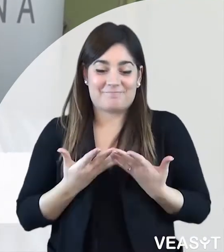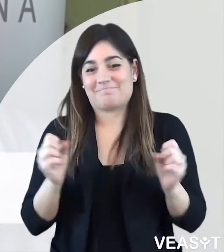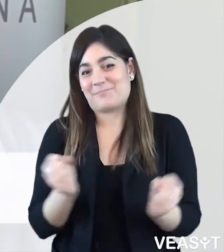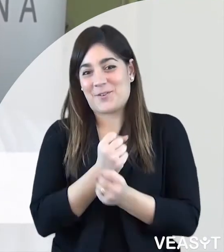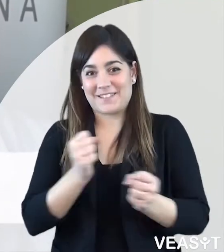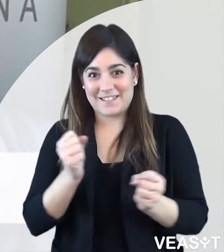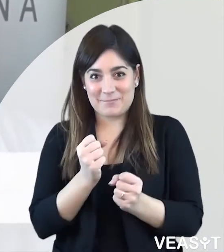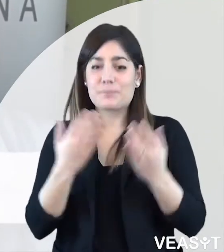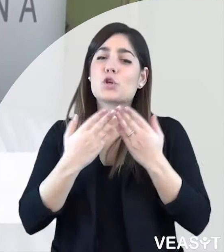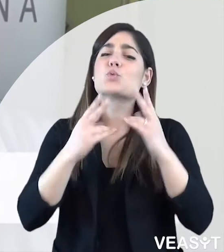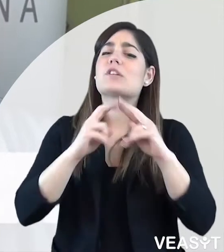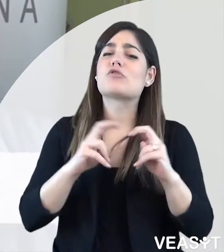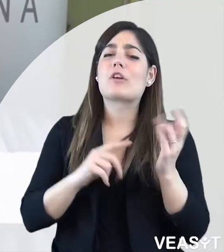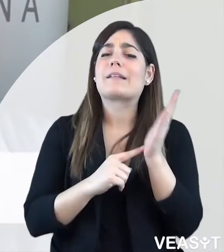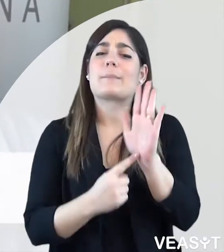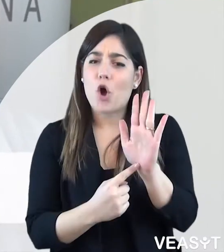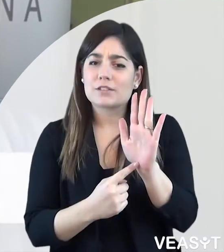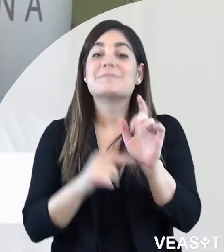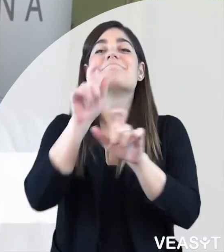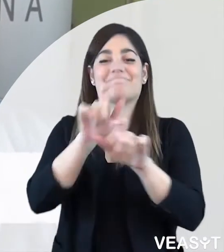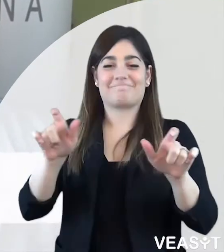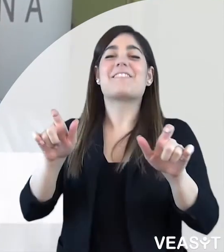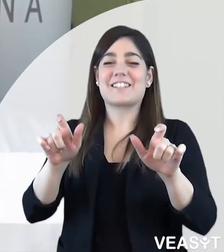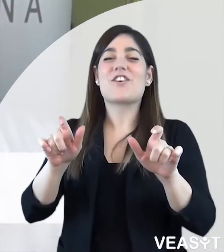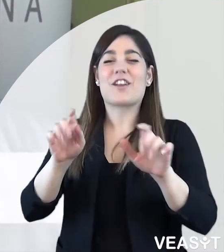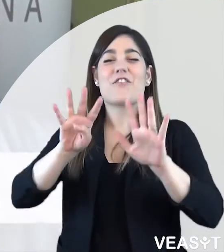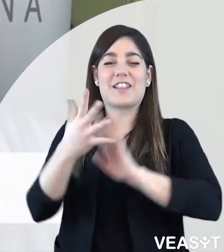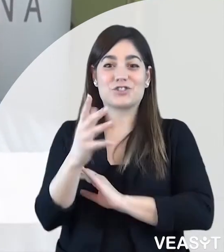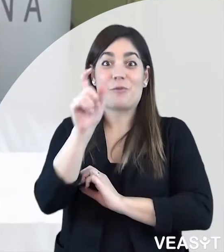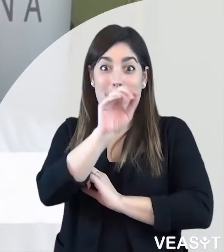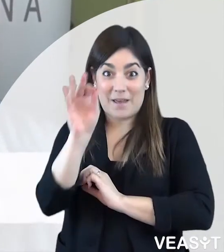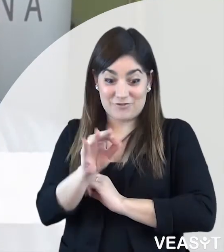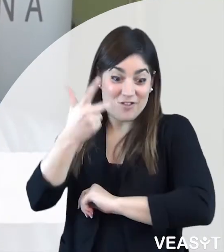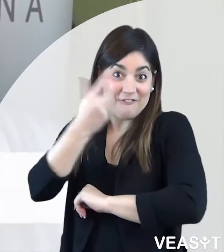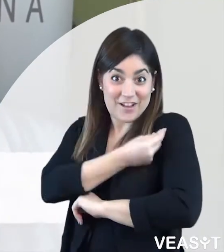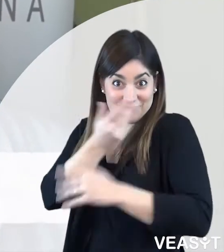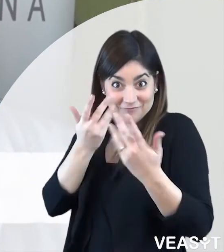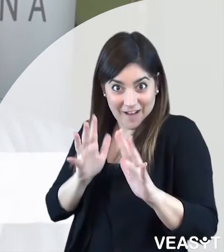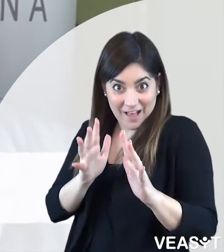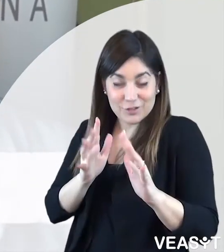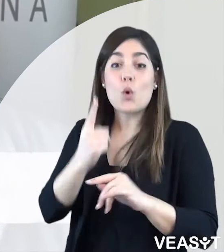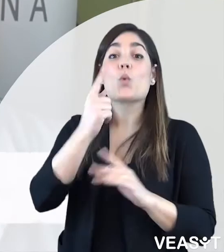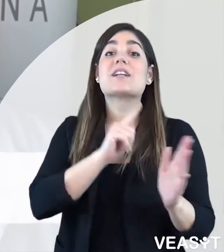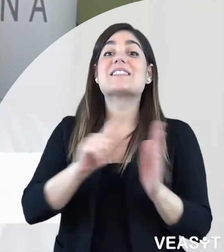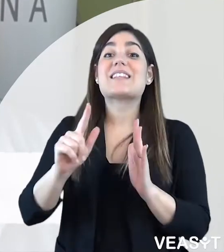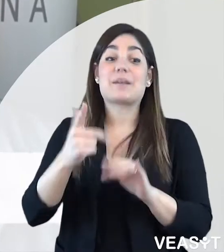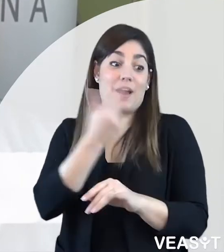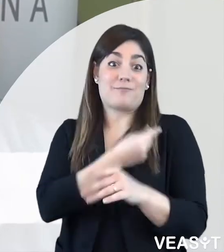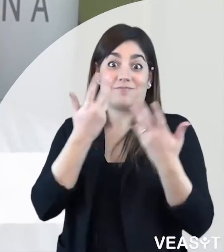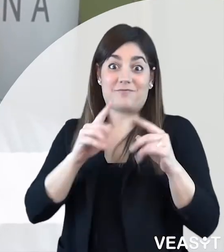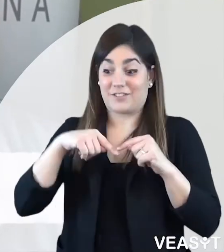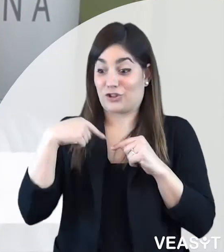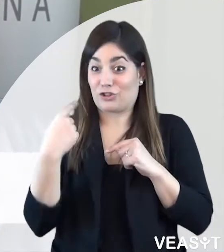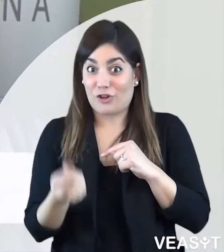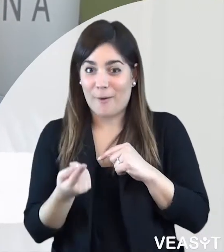provocare la malattia. Gli studi hanno dimostrato che il 95% dei vaccinati è protetto dopo una settimana dalla